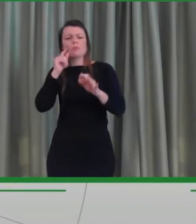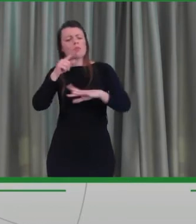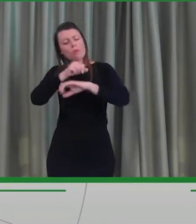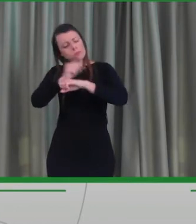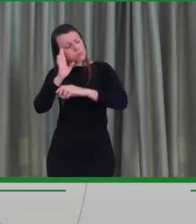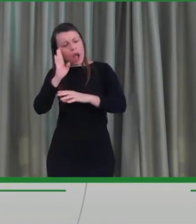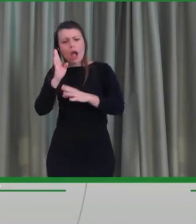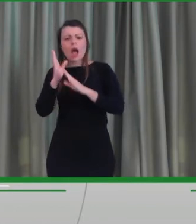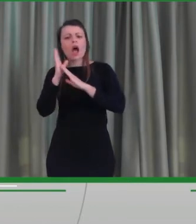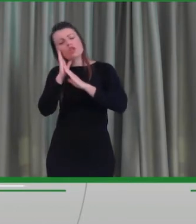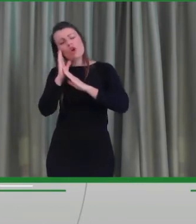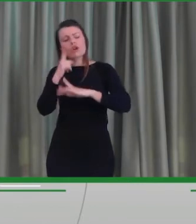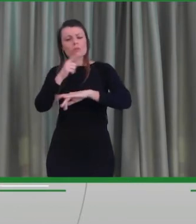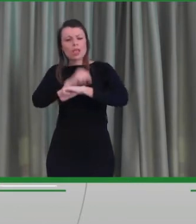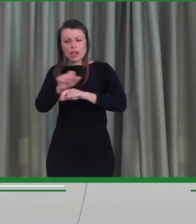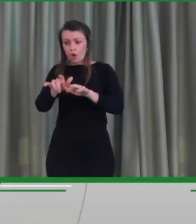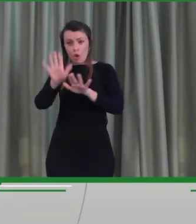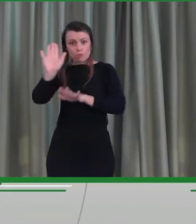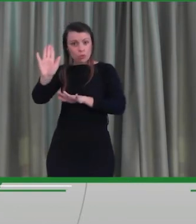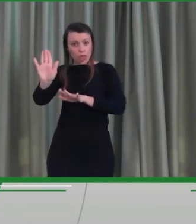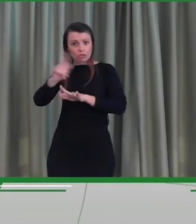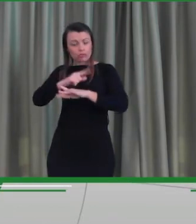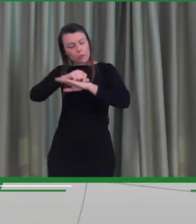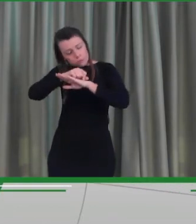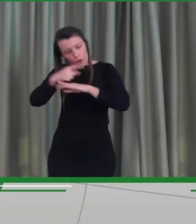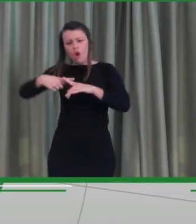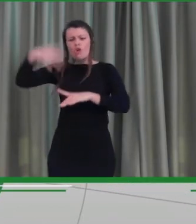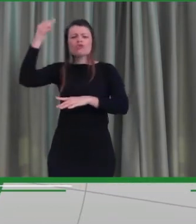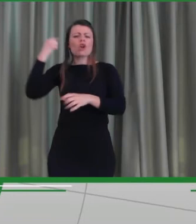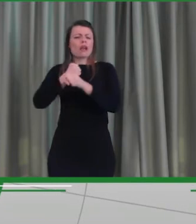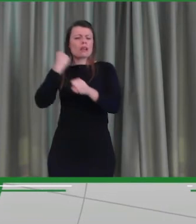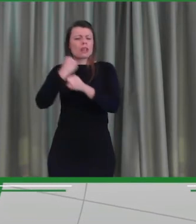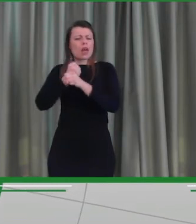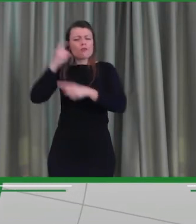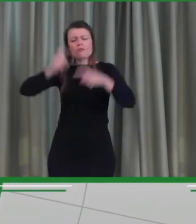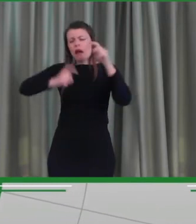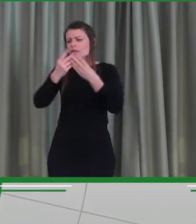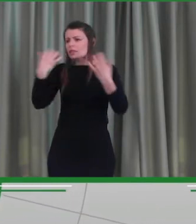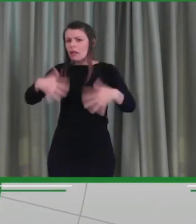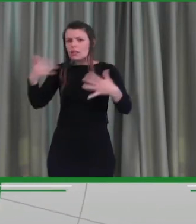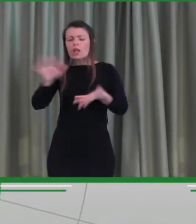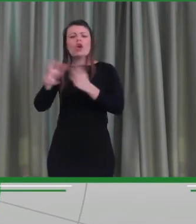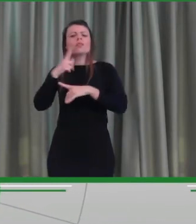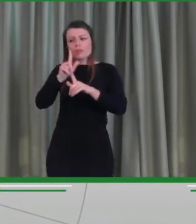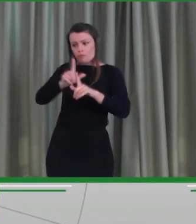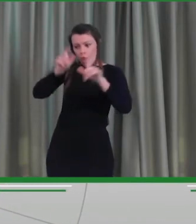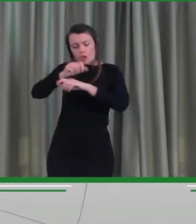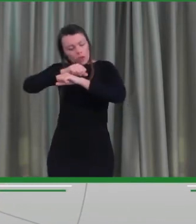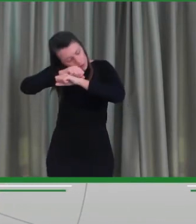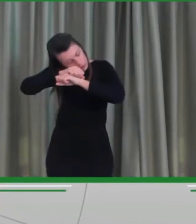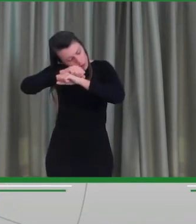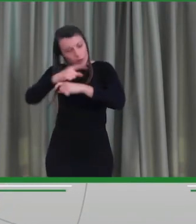suo computer dopo una giornata di intenso lavoro, era diventato il simbolo di tutti quelli che stavano